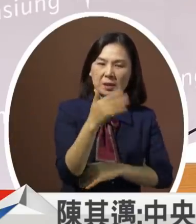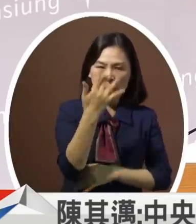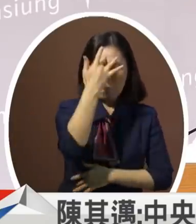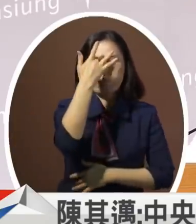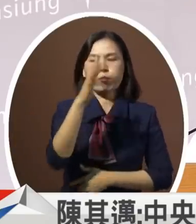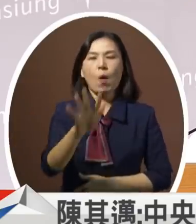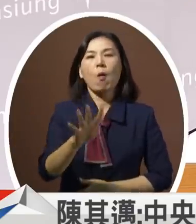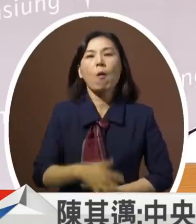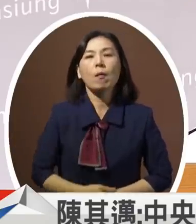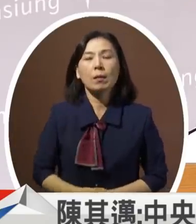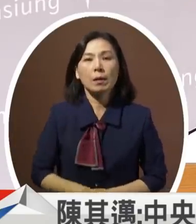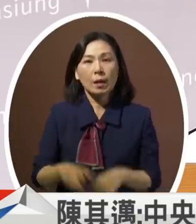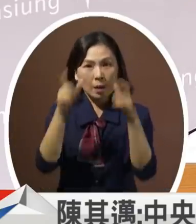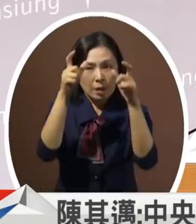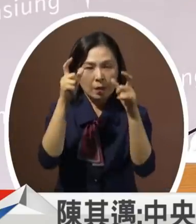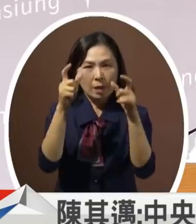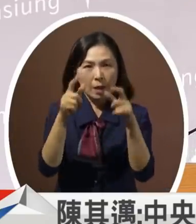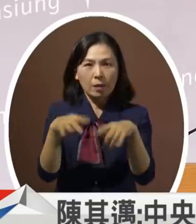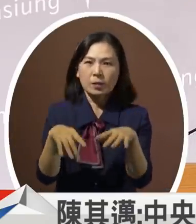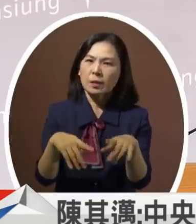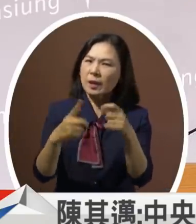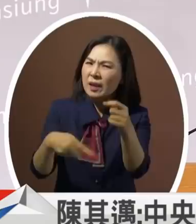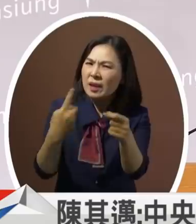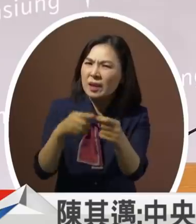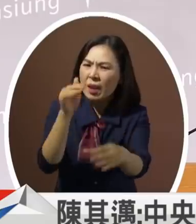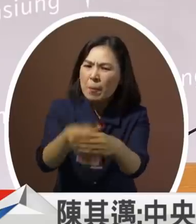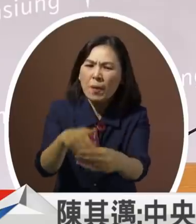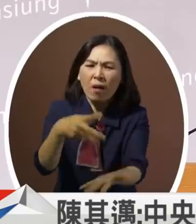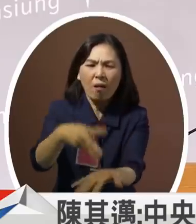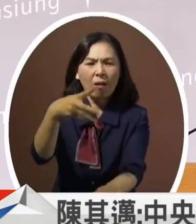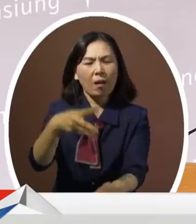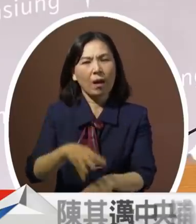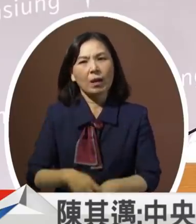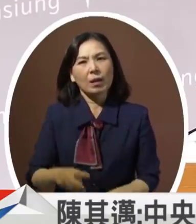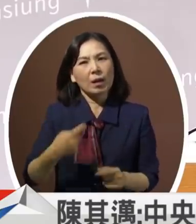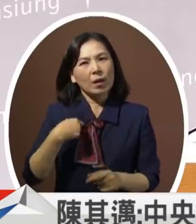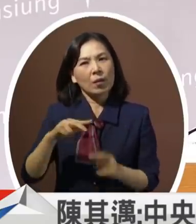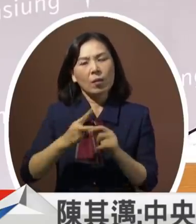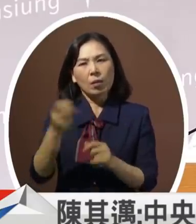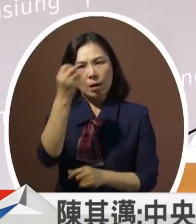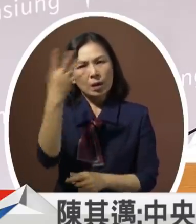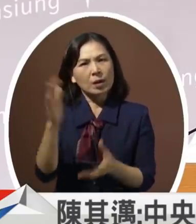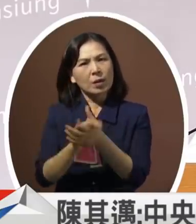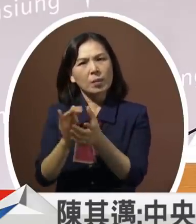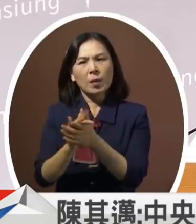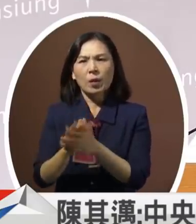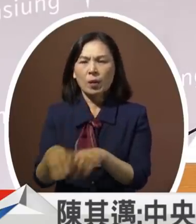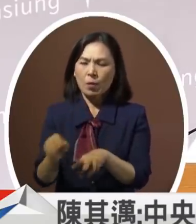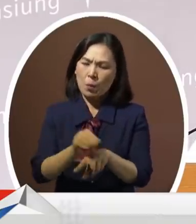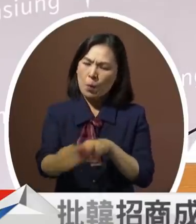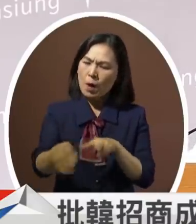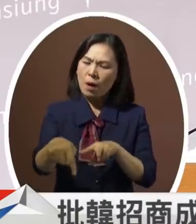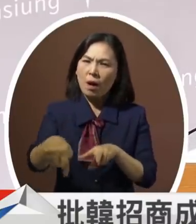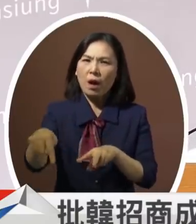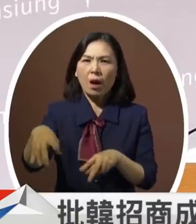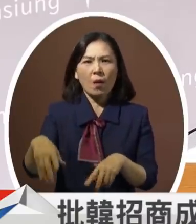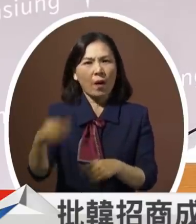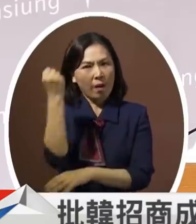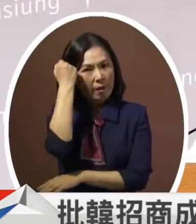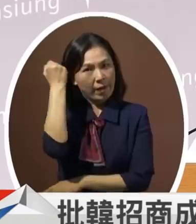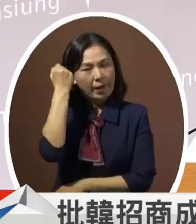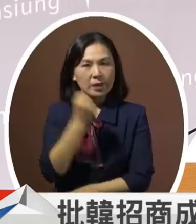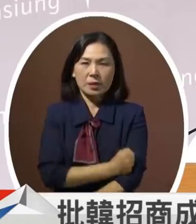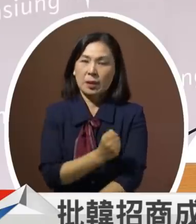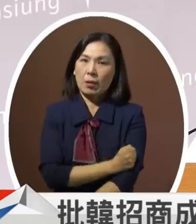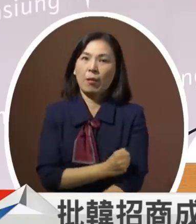高雄人一年投三次我想我跟很多的年轻朋友一样我们坐高铁回来很辛苦但是我要告诉